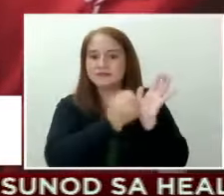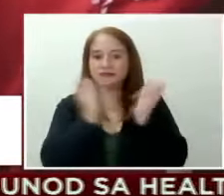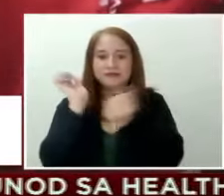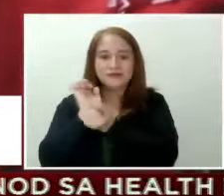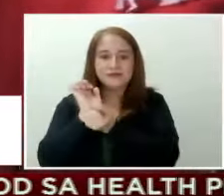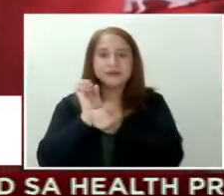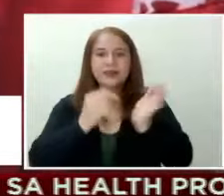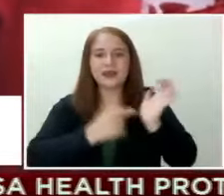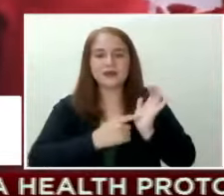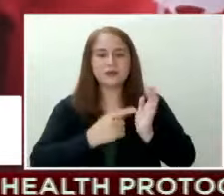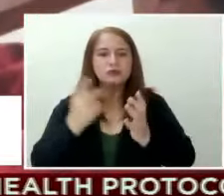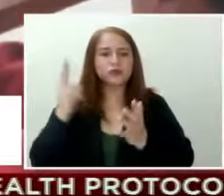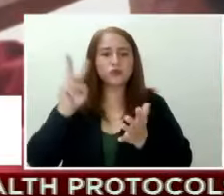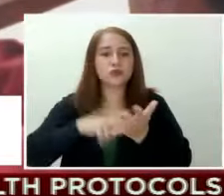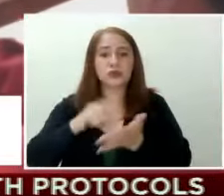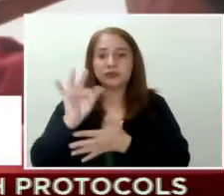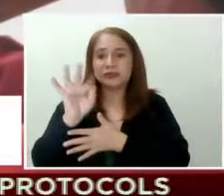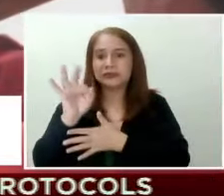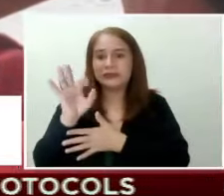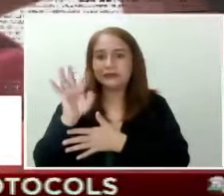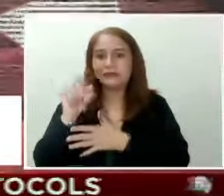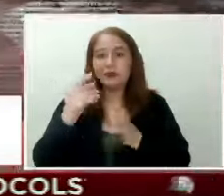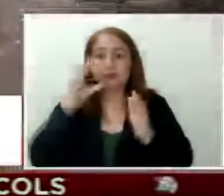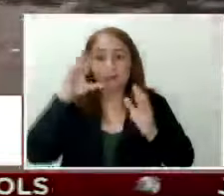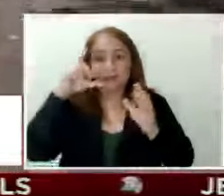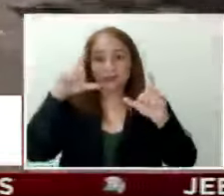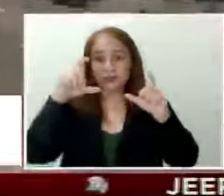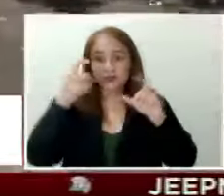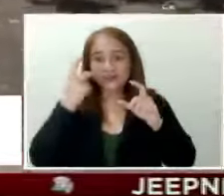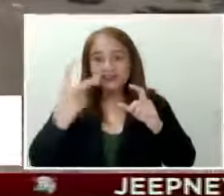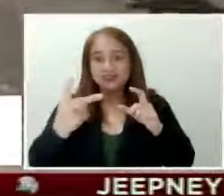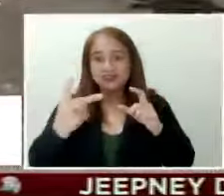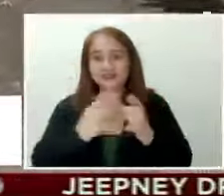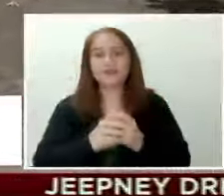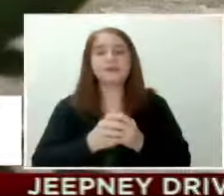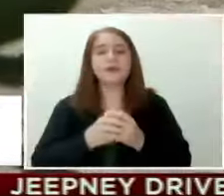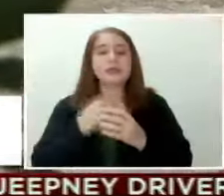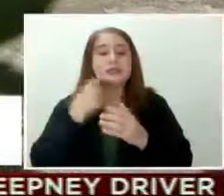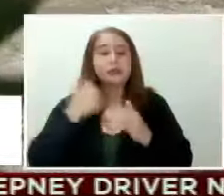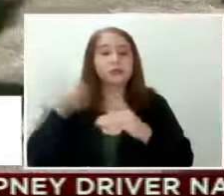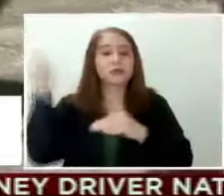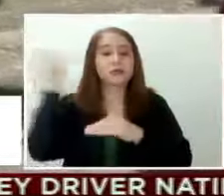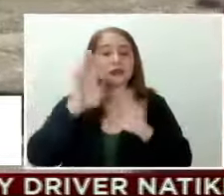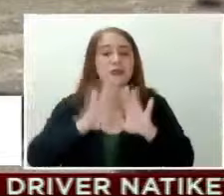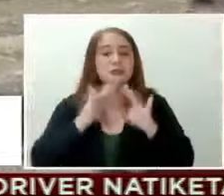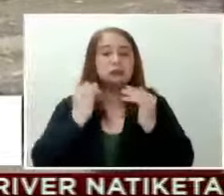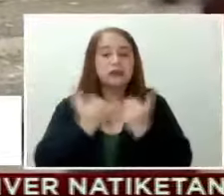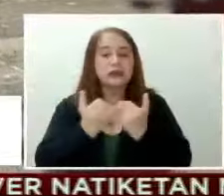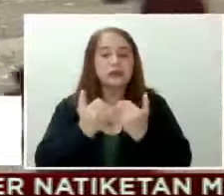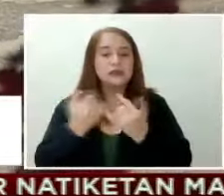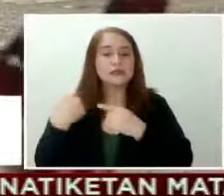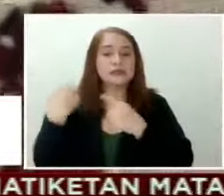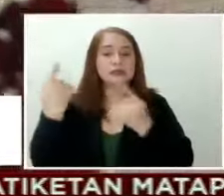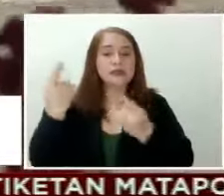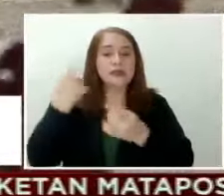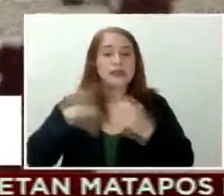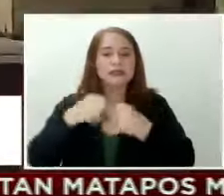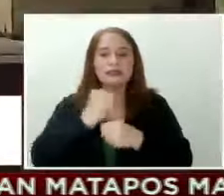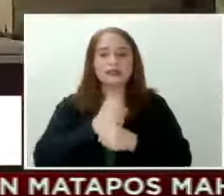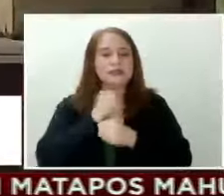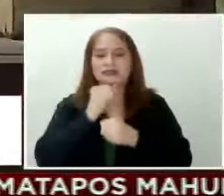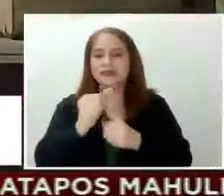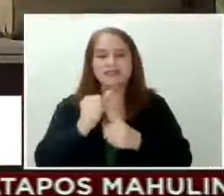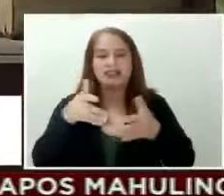Taong 2019 panakunan ang mga litratong ito. At ayon sa chairman ng barangay, mula pa noong nakaraang taon ay di na nila